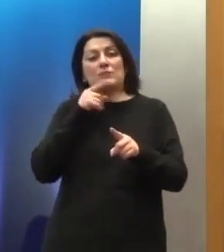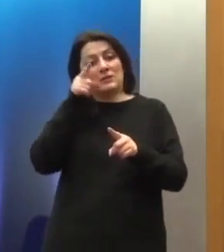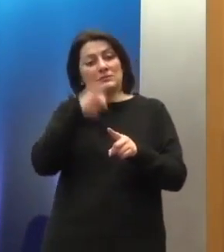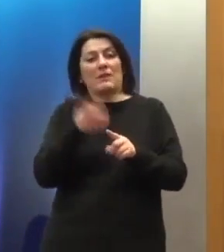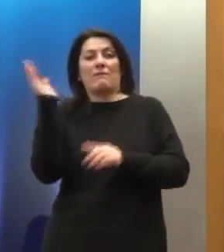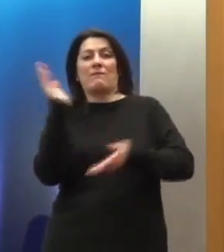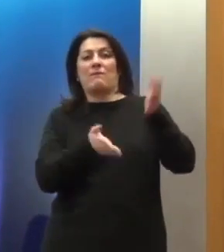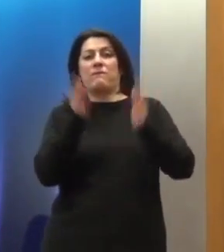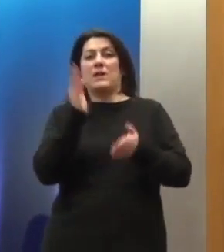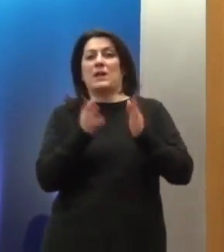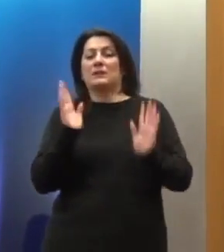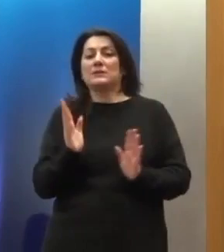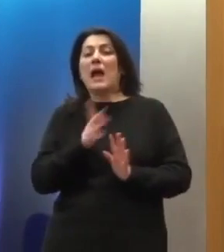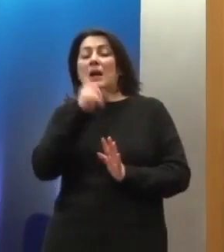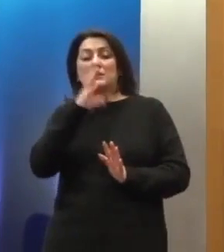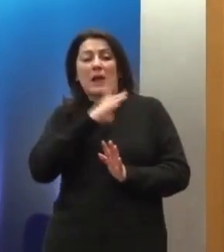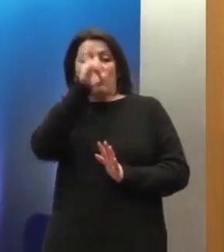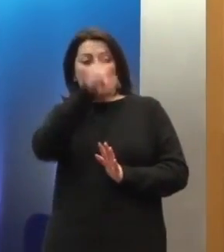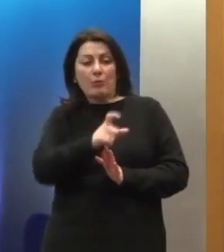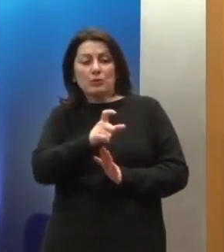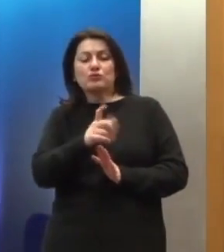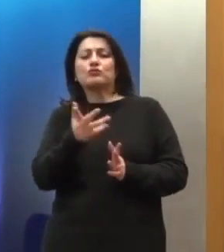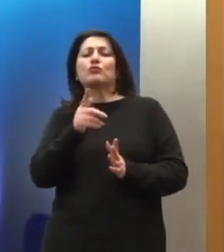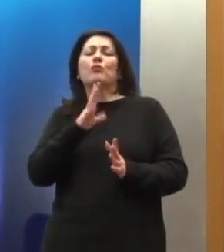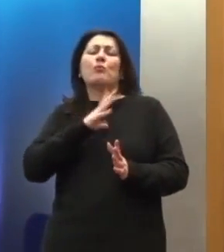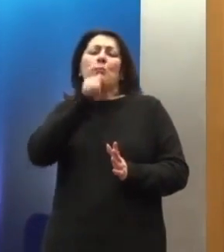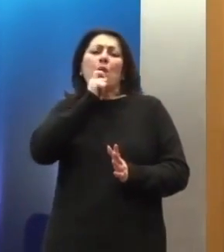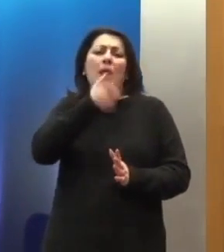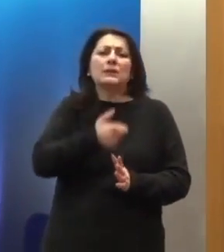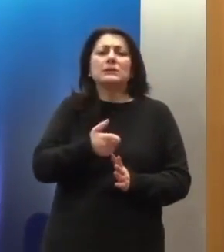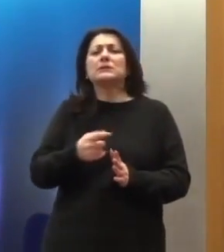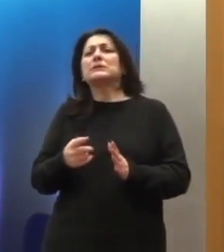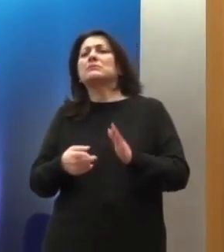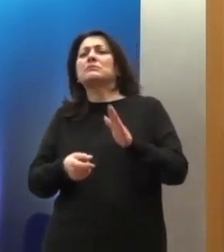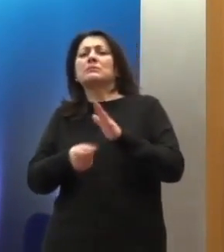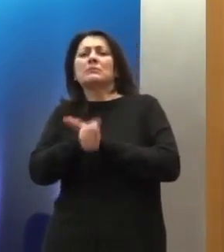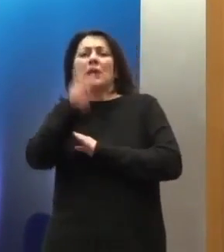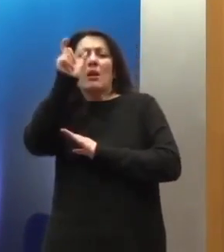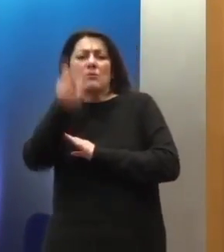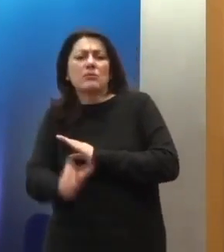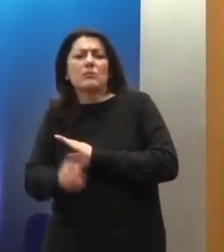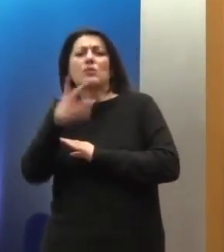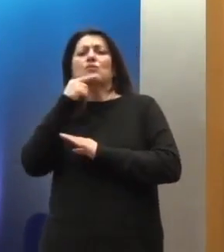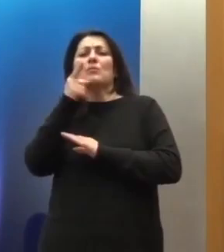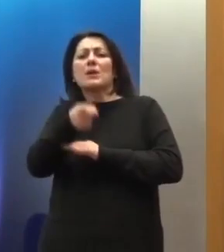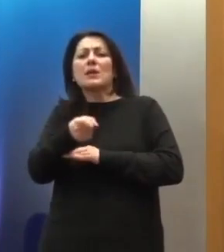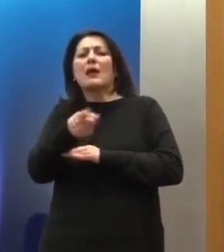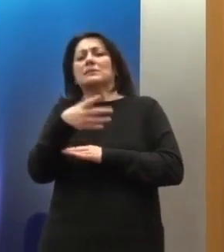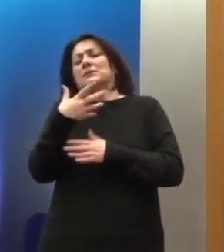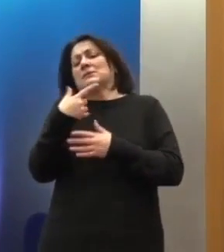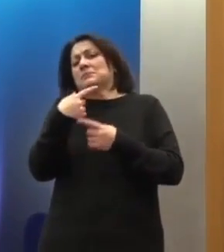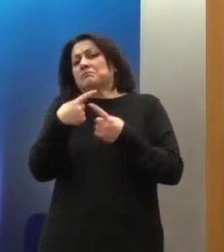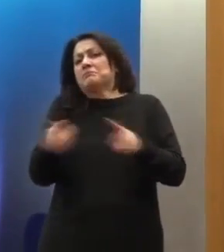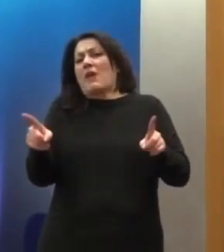πολίτη ή κάποιου αλλοδαπού, που παρουσιάζει κάποια στοιχεία ευπάθειας, λόγω του